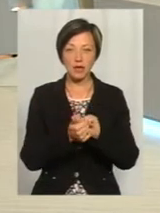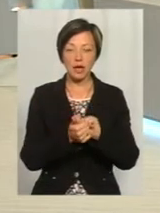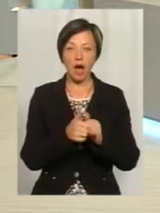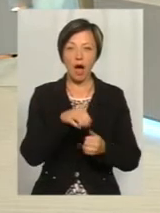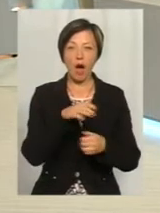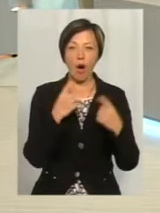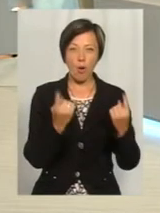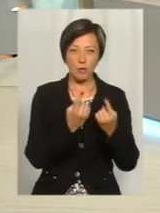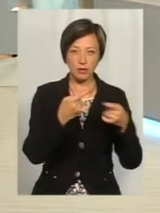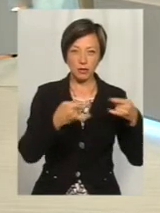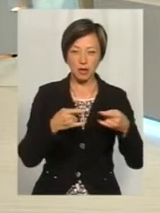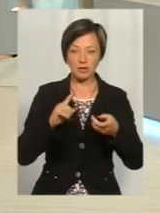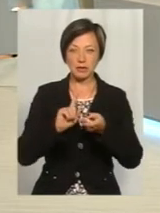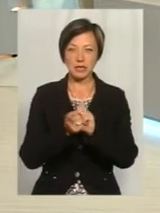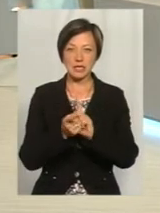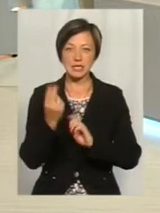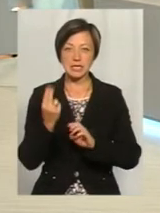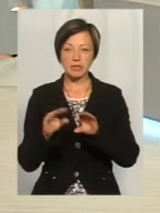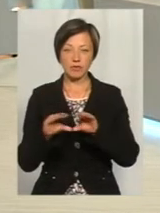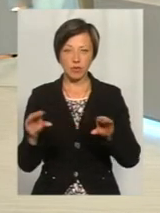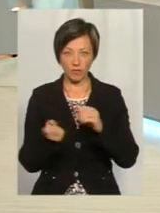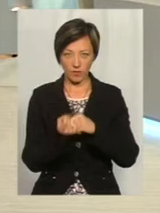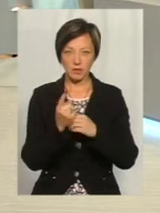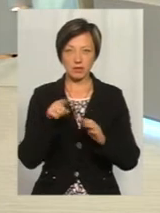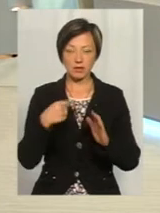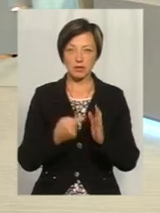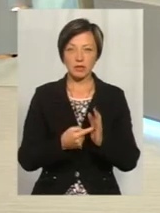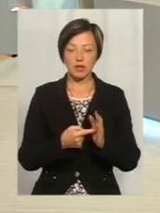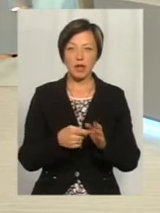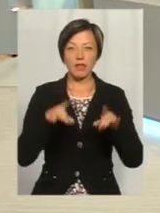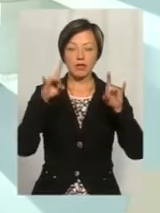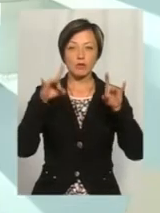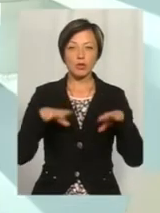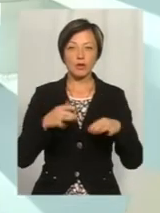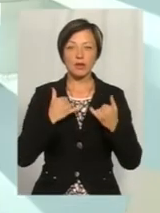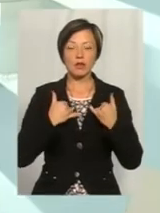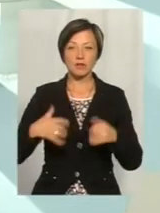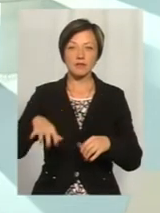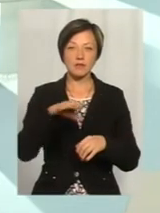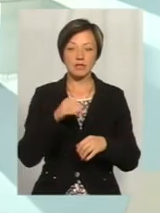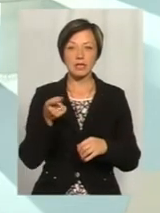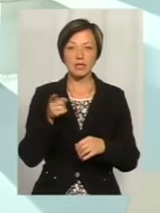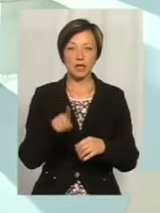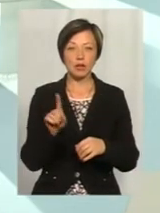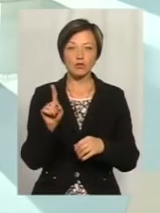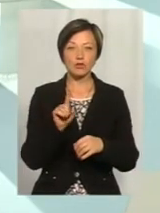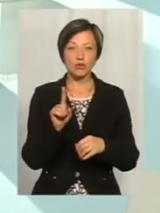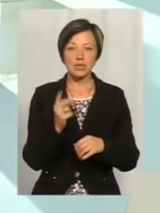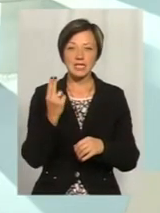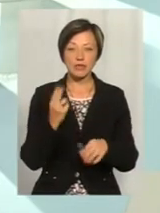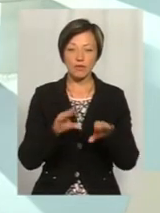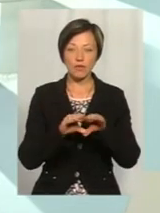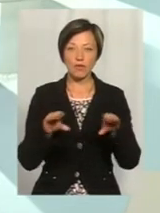на цифру на Хмельниччині виникли? Ви знаєте, напевно, несподіванкою для нас усіх стало те, що покриття цифровим